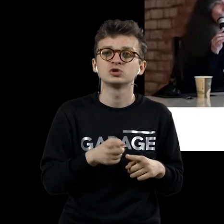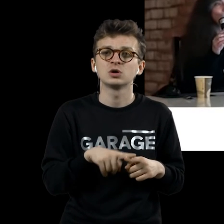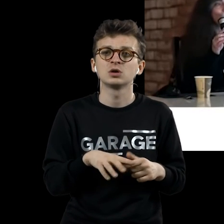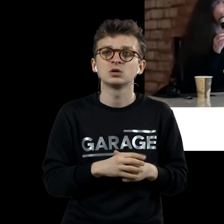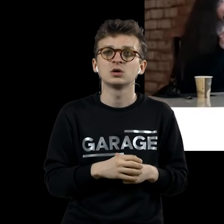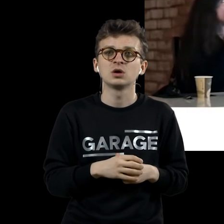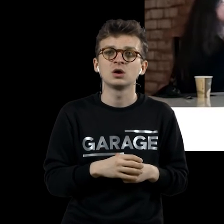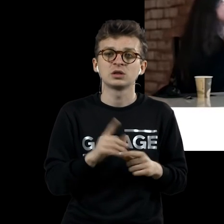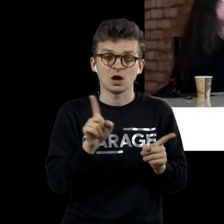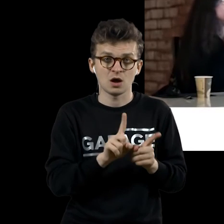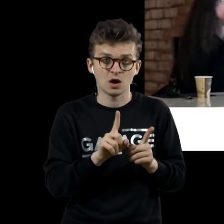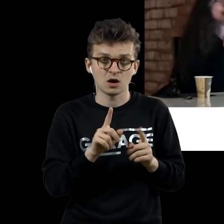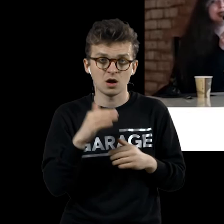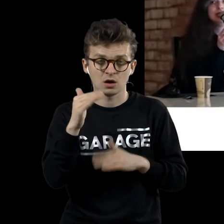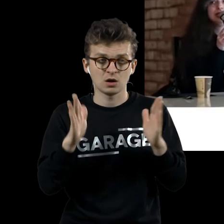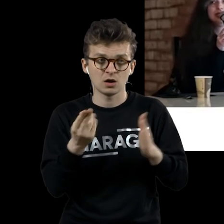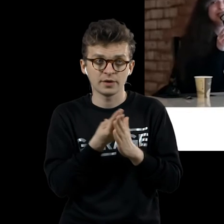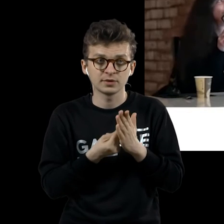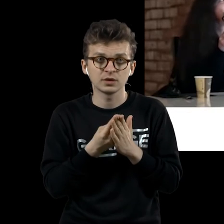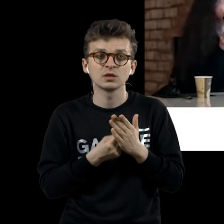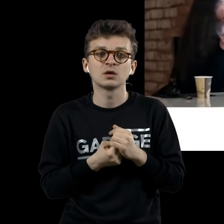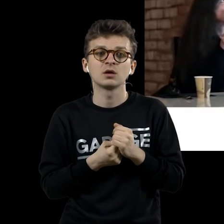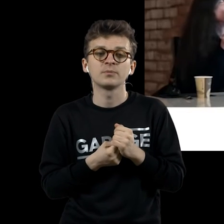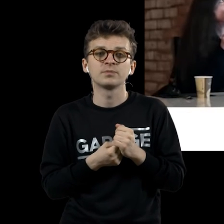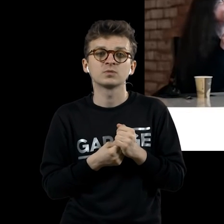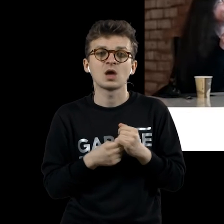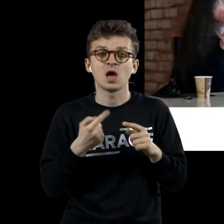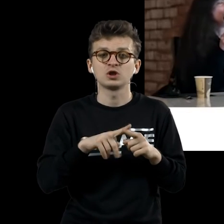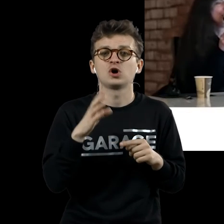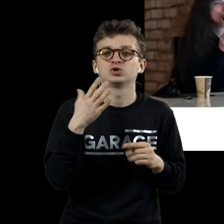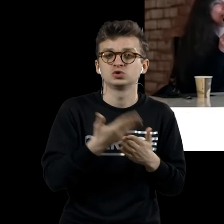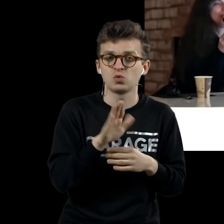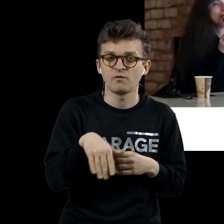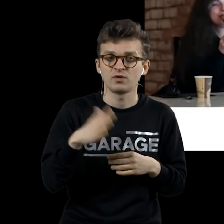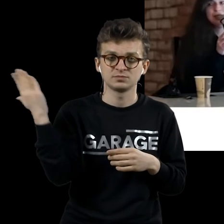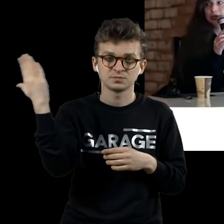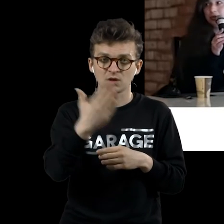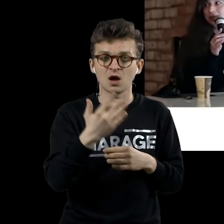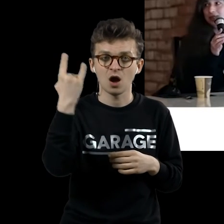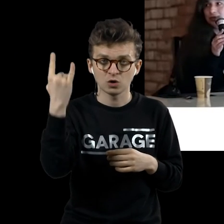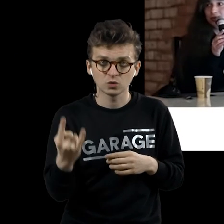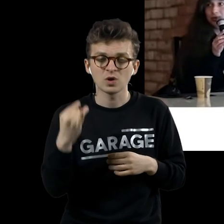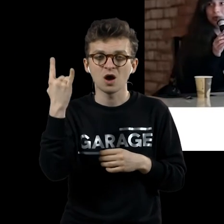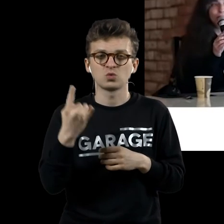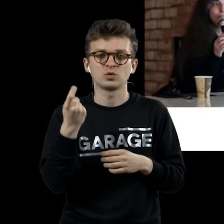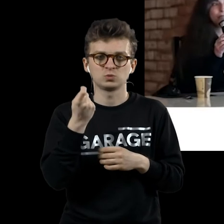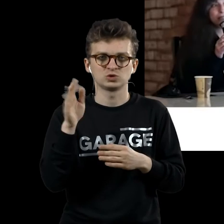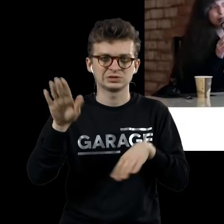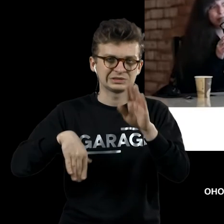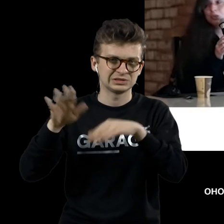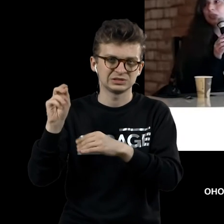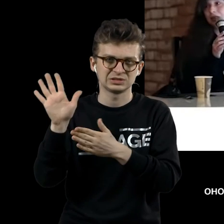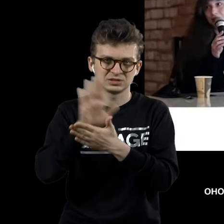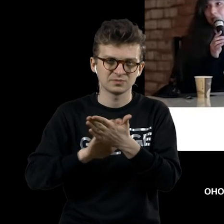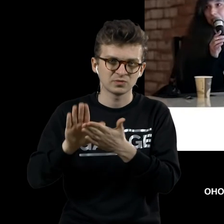Устерлице. Вот такая картина, то еще одна стенка с окном. Окно немножко замазанное, тоже смотреть сквозь него особенно некуда.